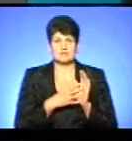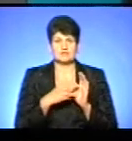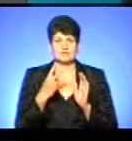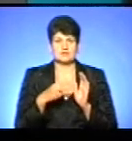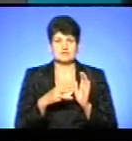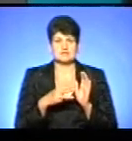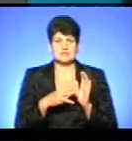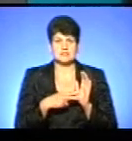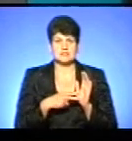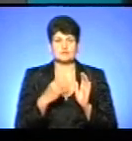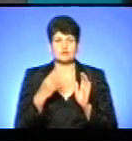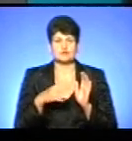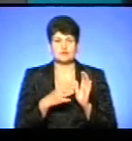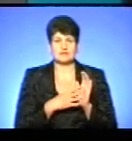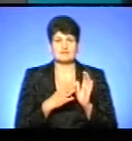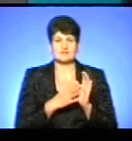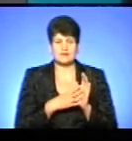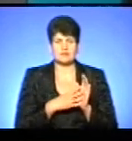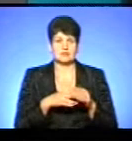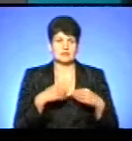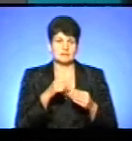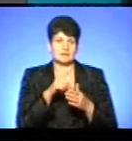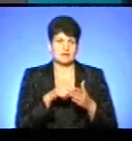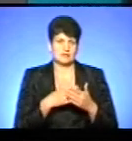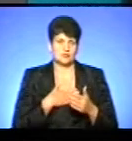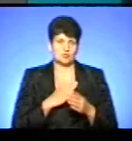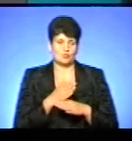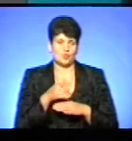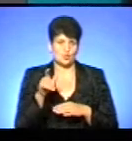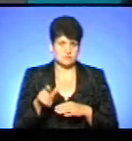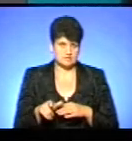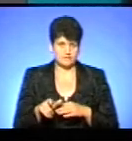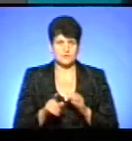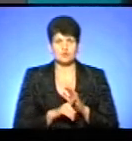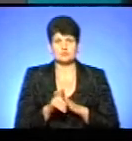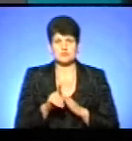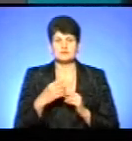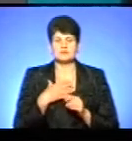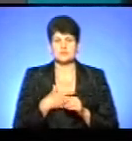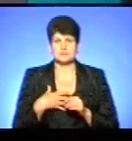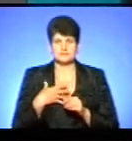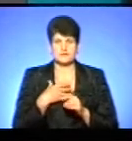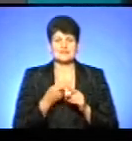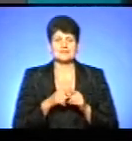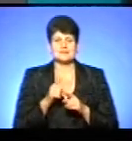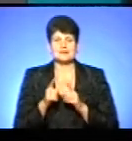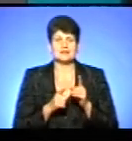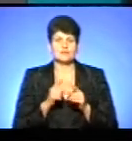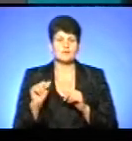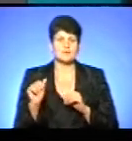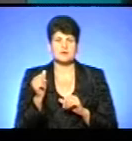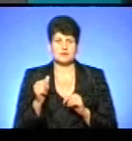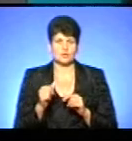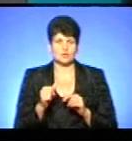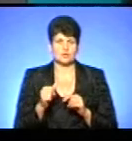-49-9 та ставте запитання нашому гострі. Розпочнемо, напевно, з неактуальнішого. Це реформа первинної ланки.